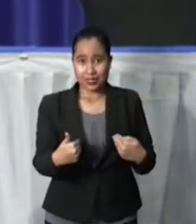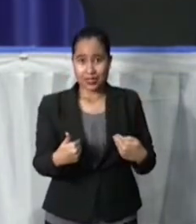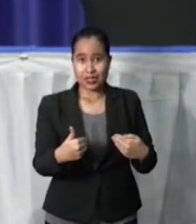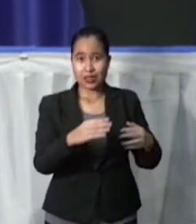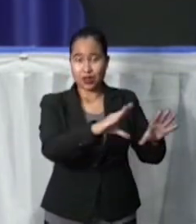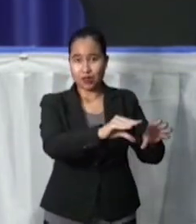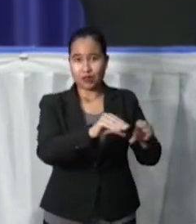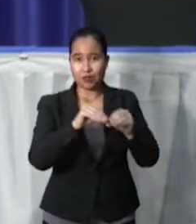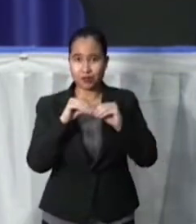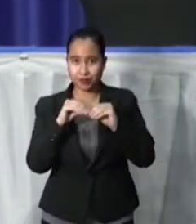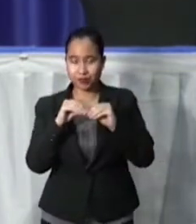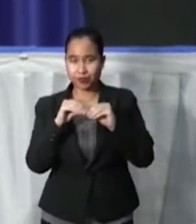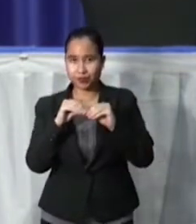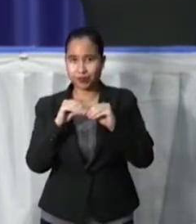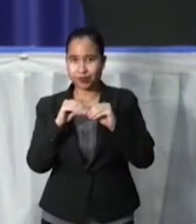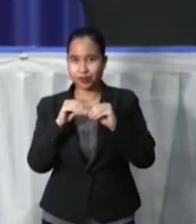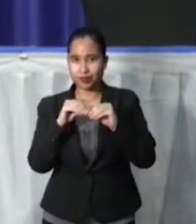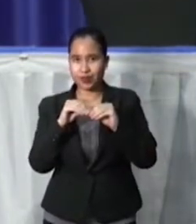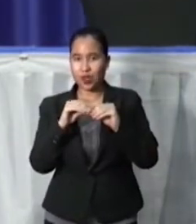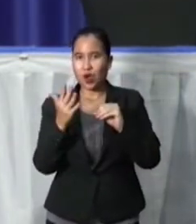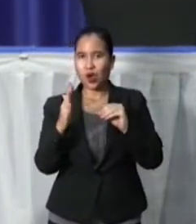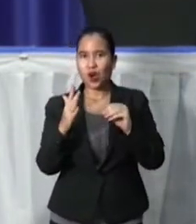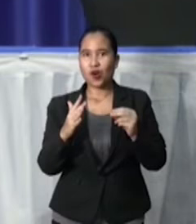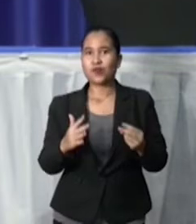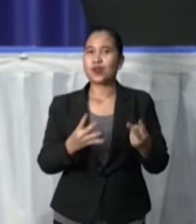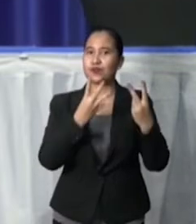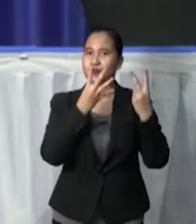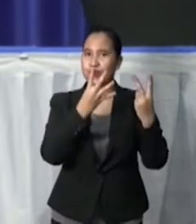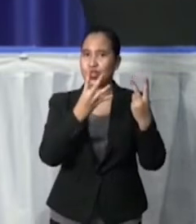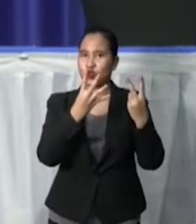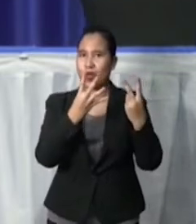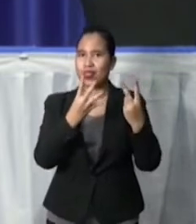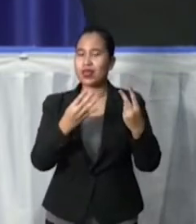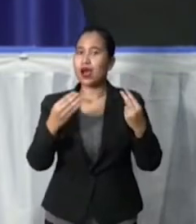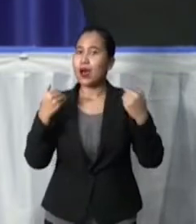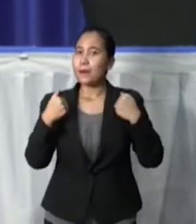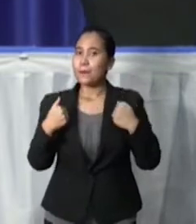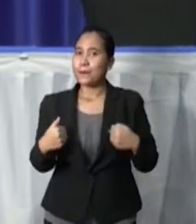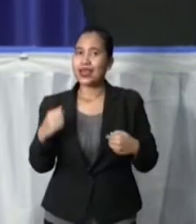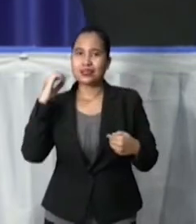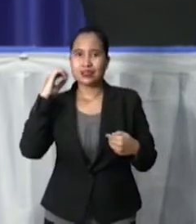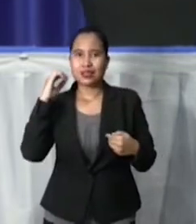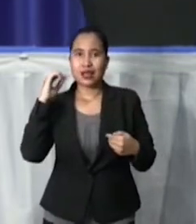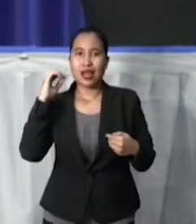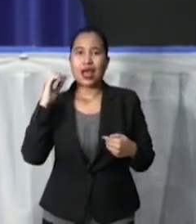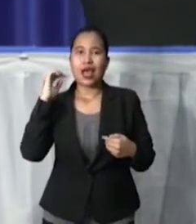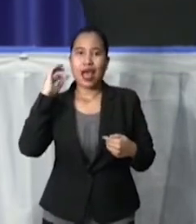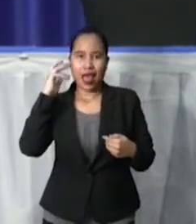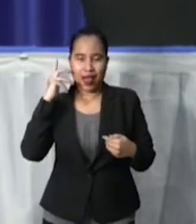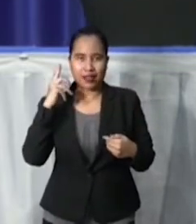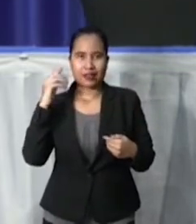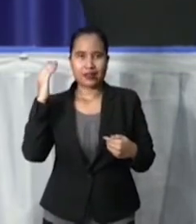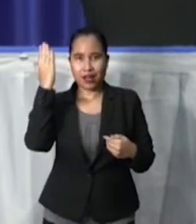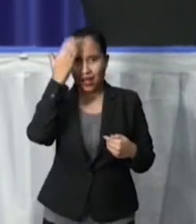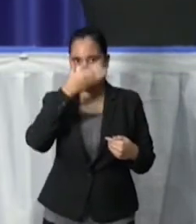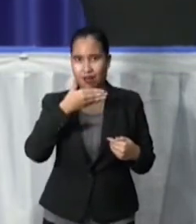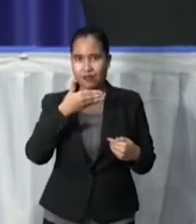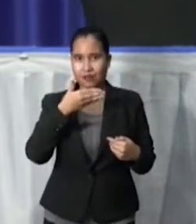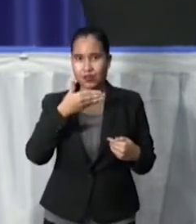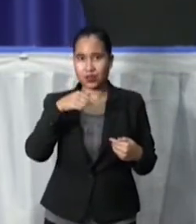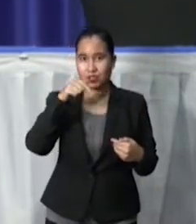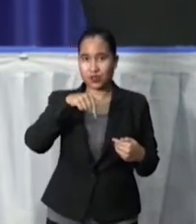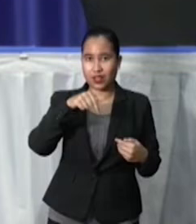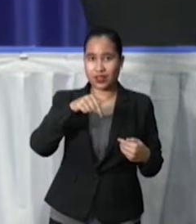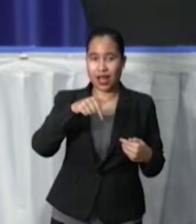waren het 24 mensen per avond. En in de nacht van gisteren dinsdag 25 op vandaag